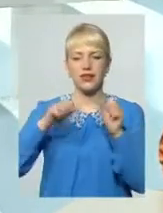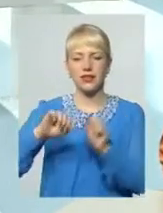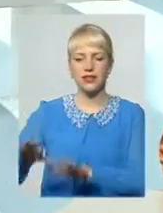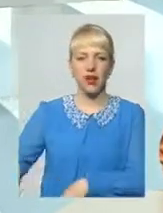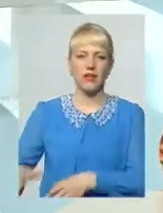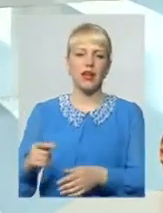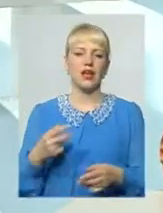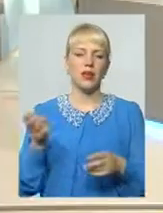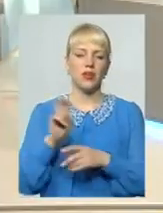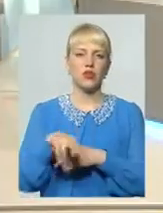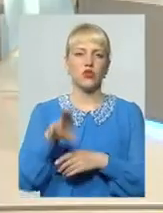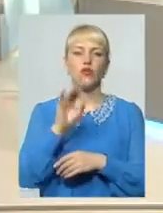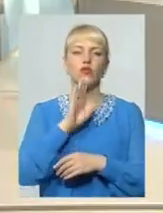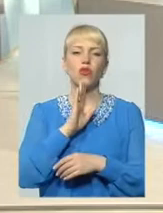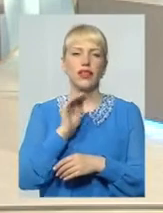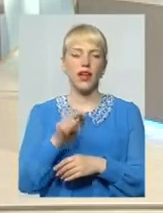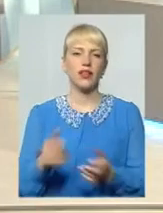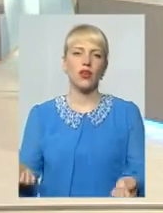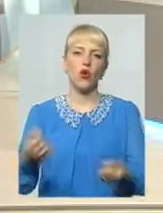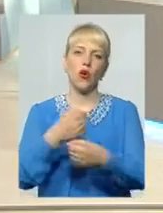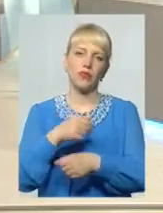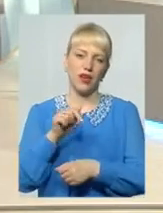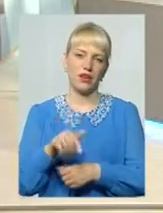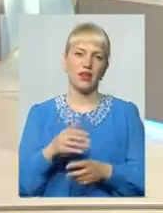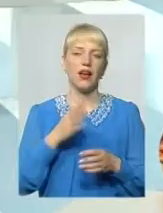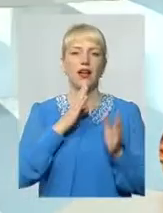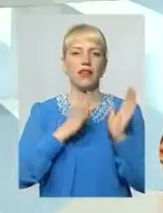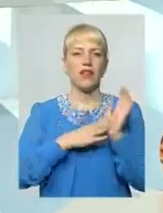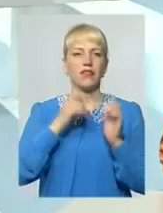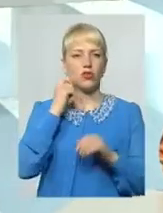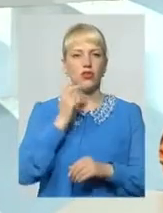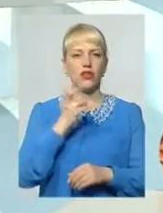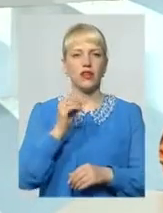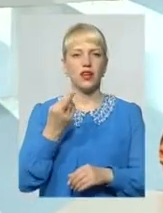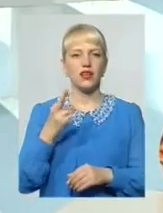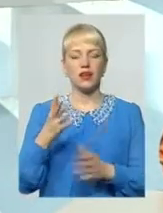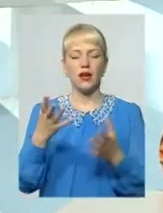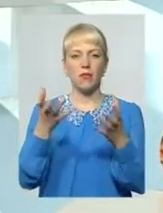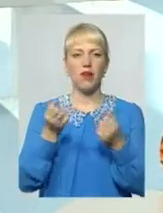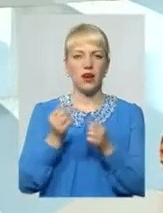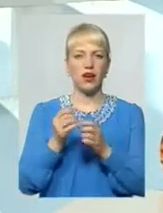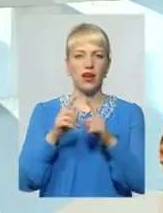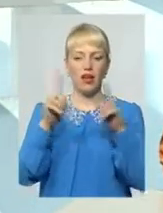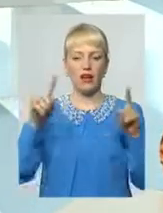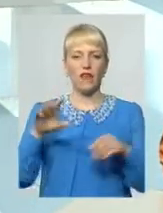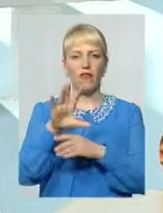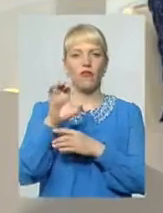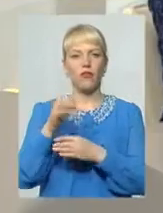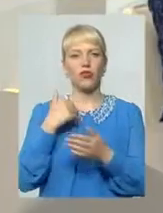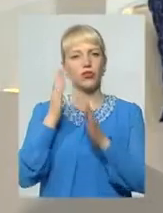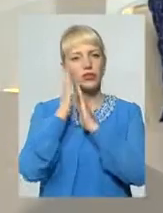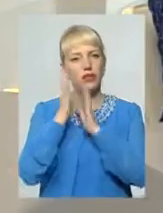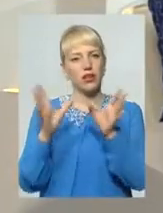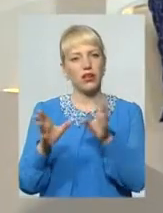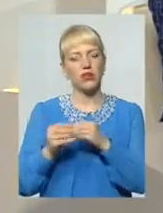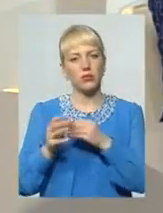раз Або друга дівчинка, який вже взагалі 9 років, Настуся, і вона бере фотографію і лягає з нею спати І каже, це мій татко, він